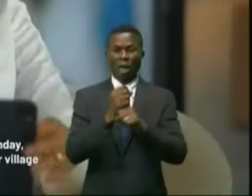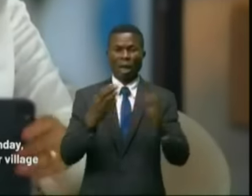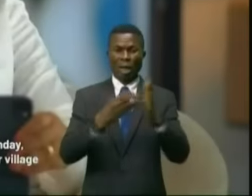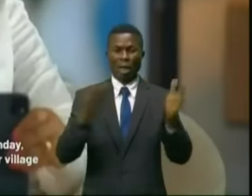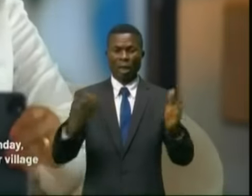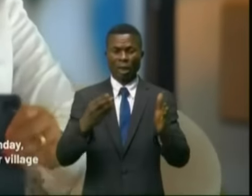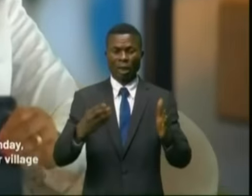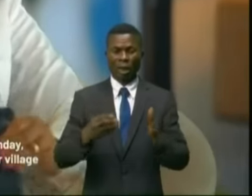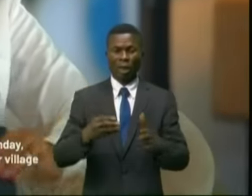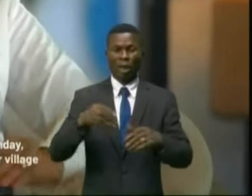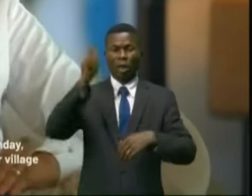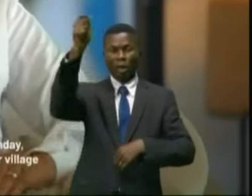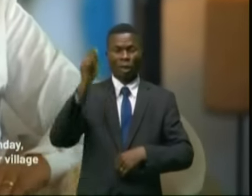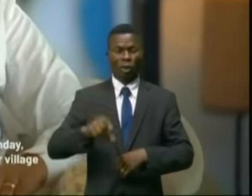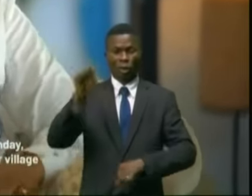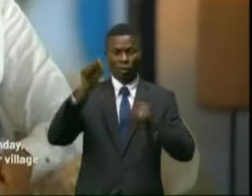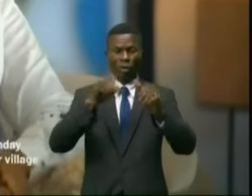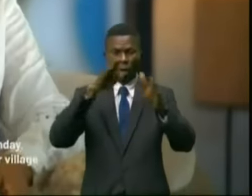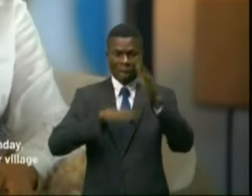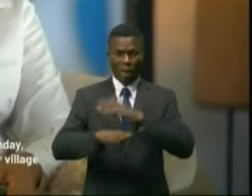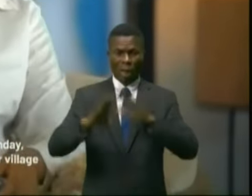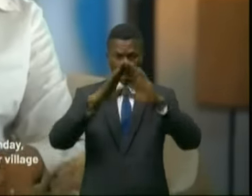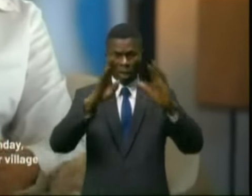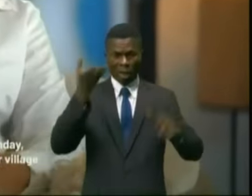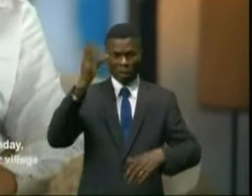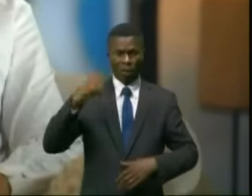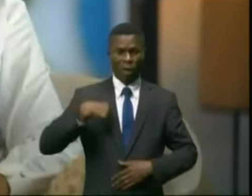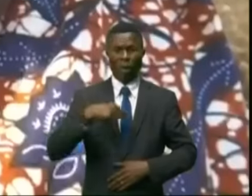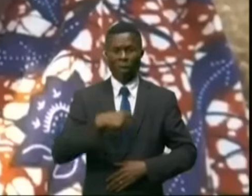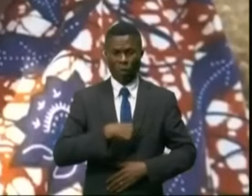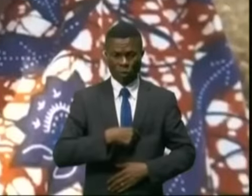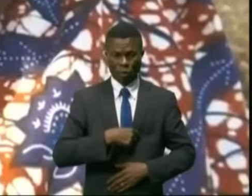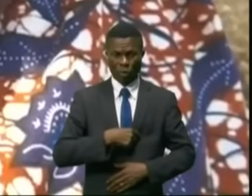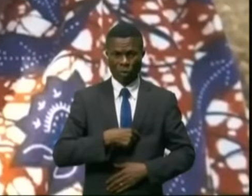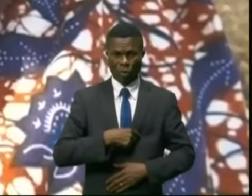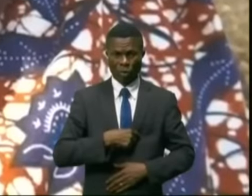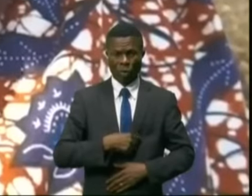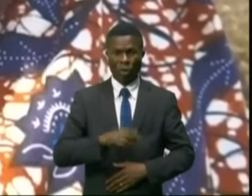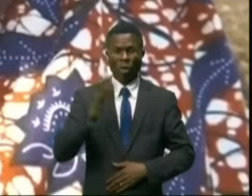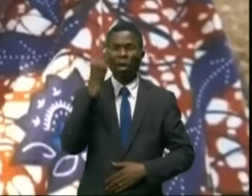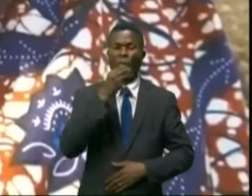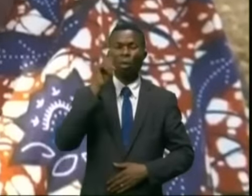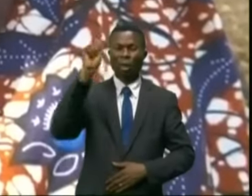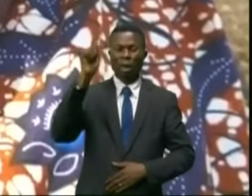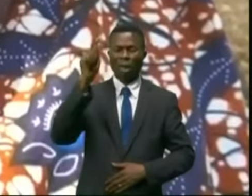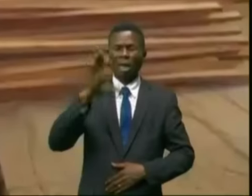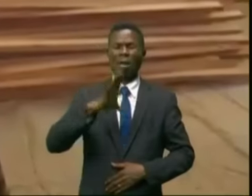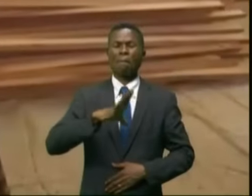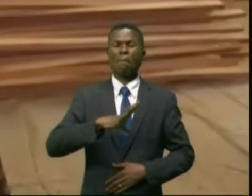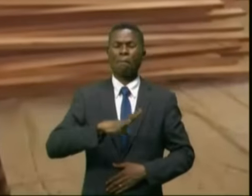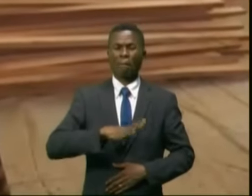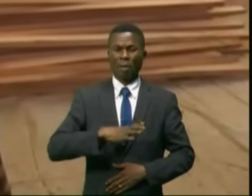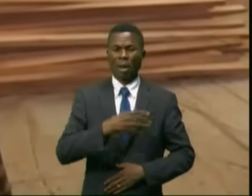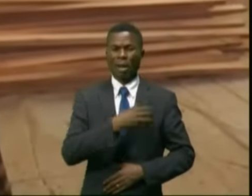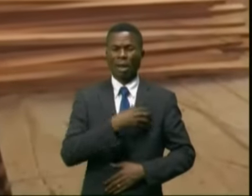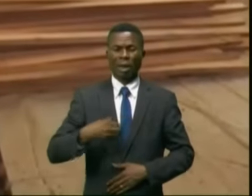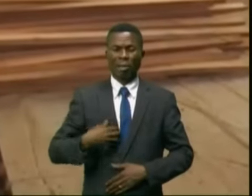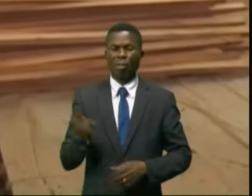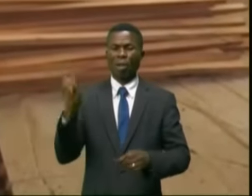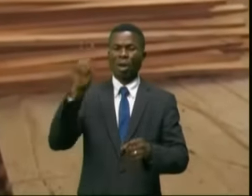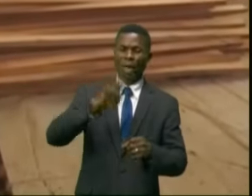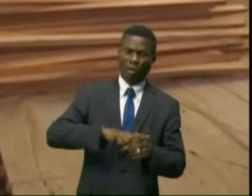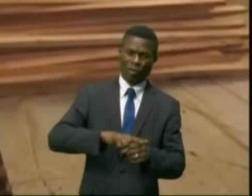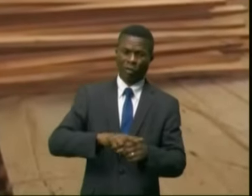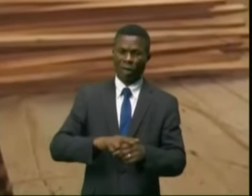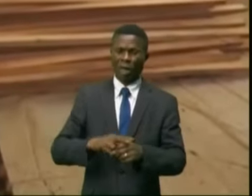étranger a fait irruption dans notre village. De témoignages poignants de femmes victimes des atrocités